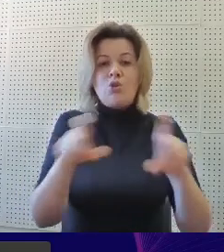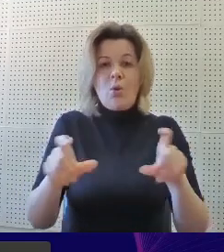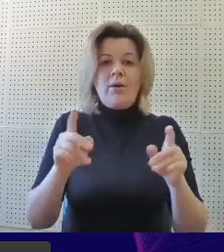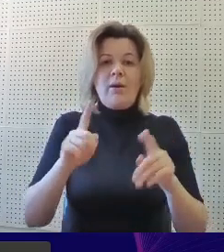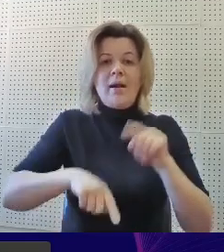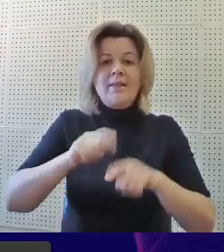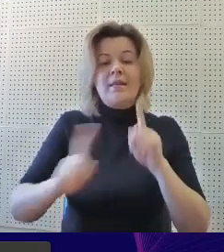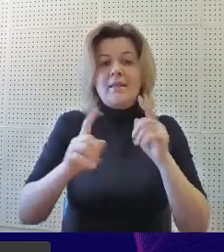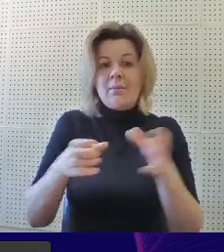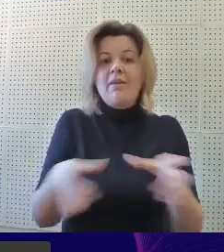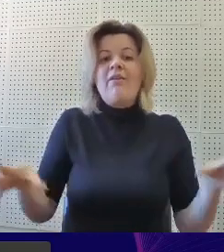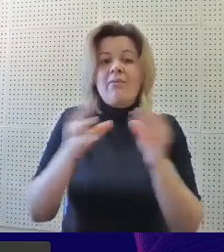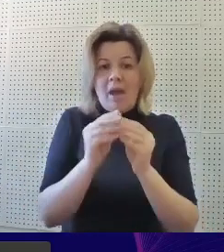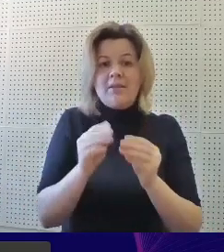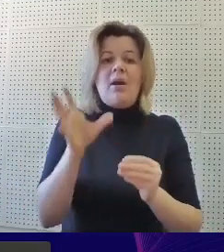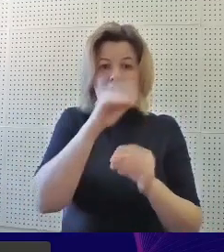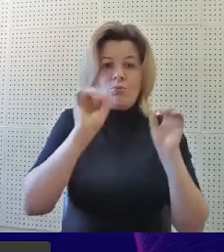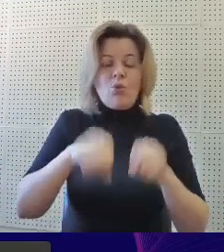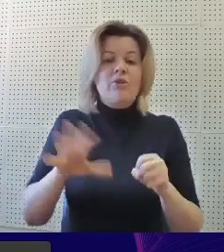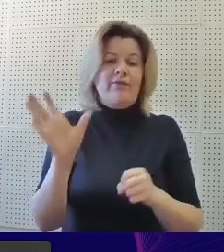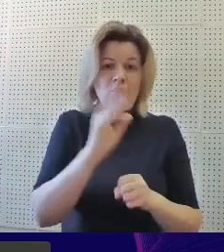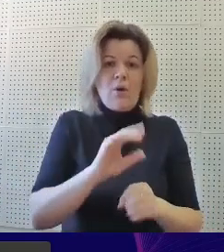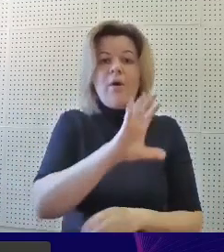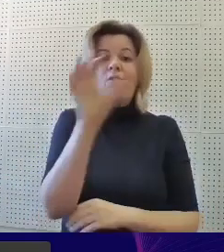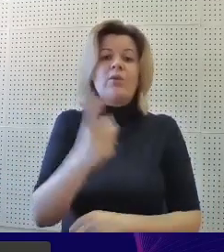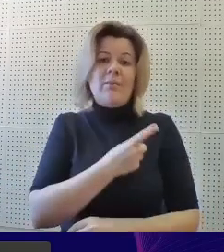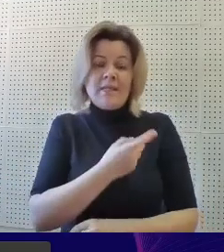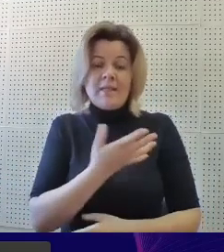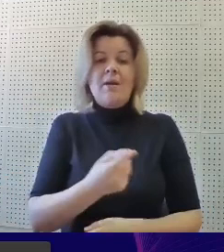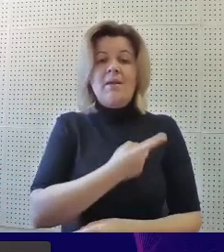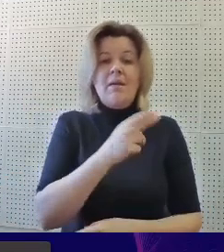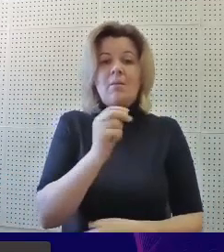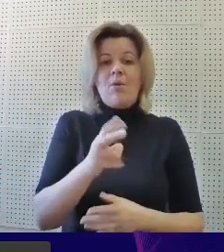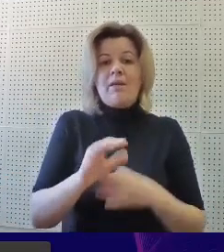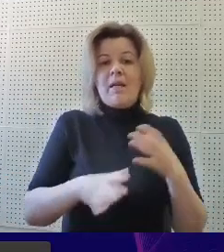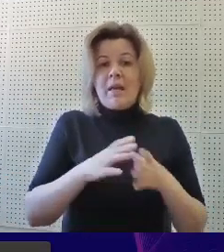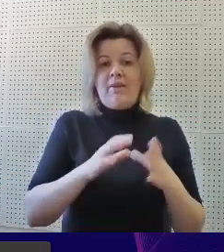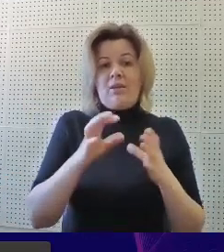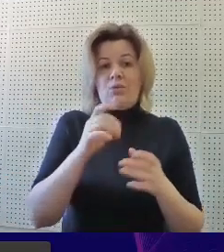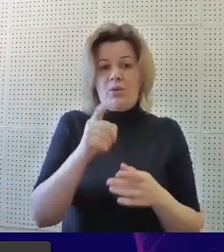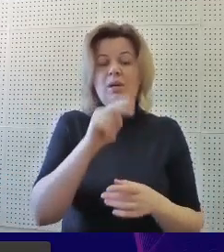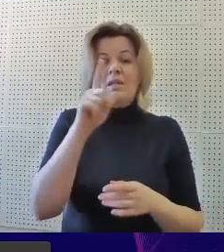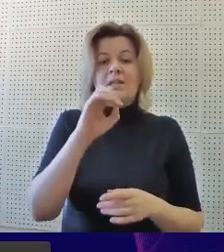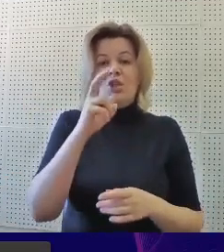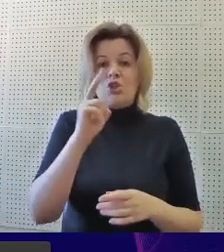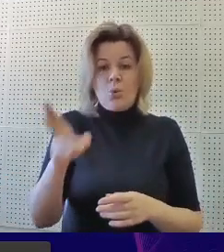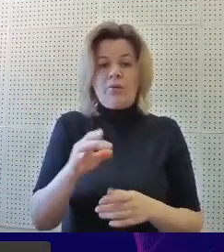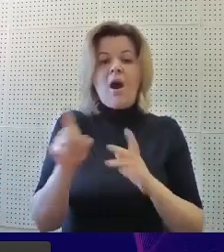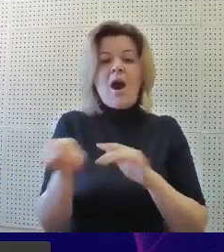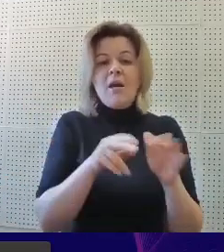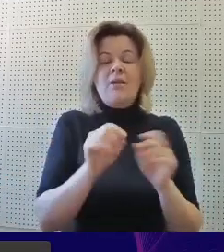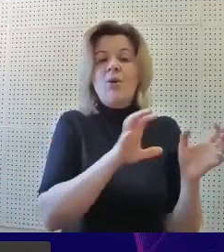«Вместе с мужем всё», фотомастерские, мастерские по изготовлению значков, акции по обеспечению